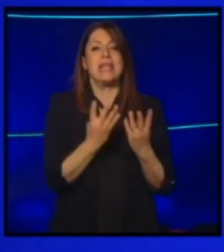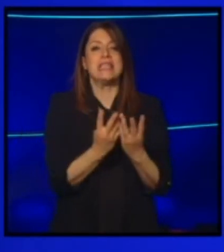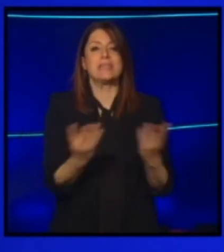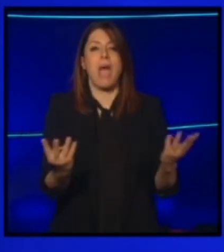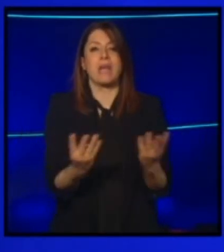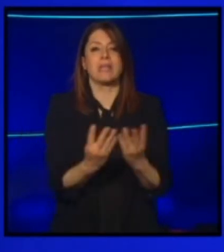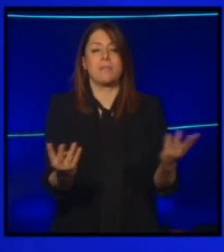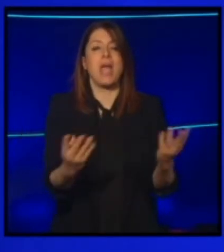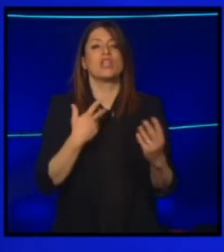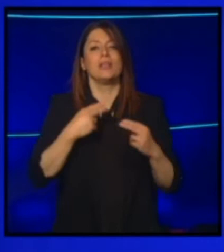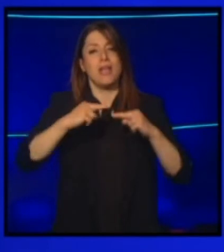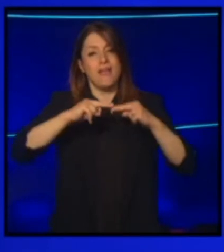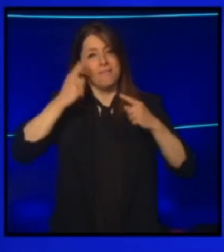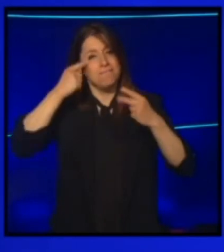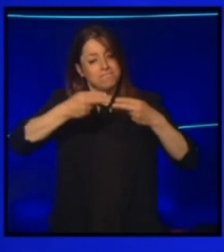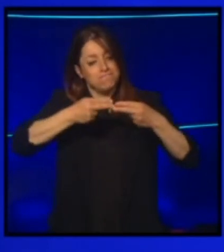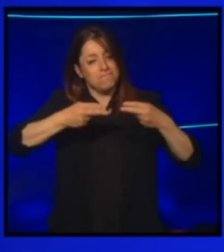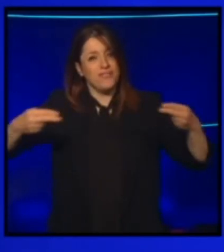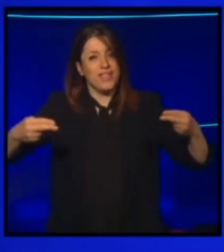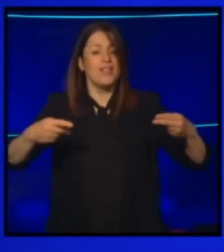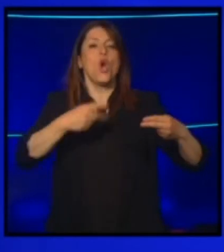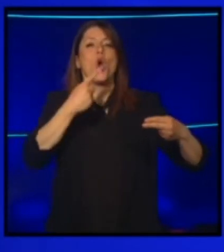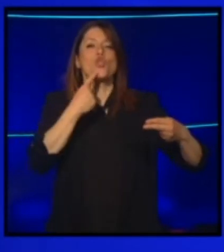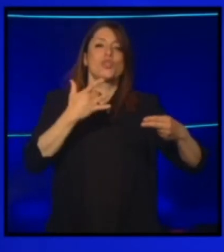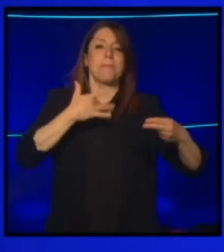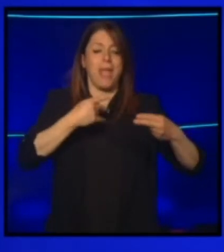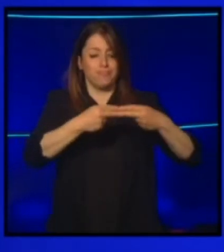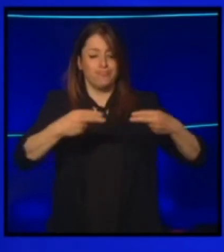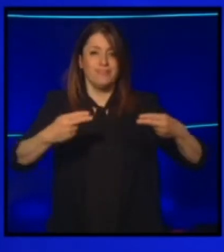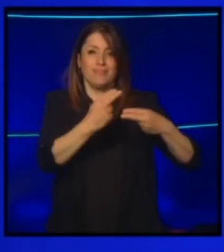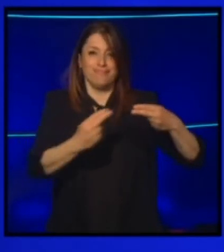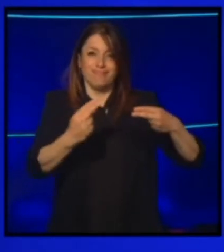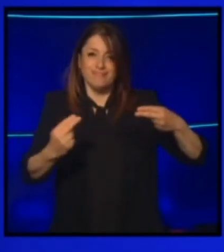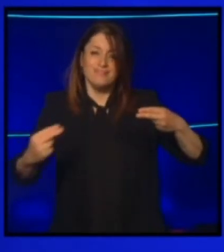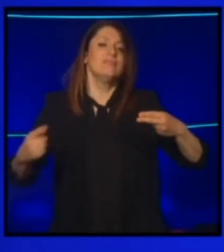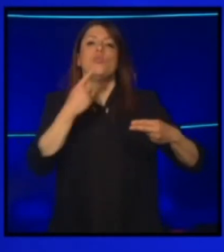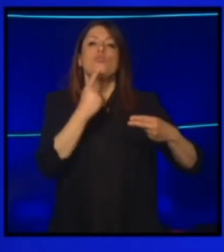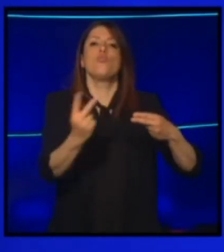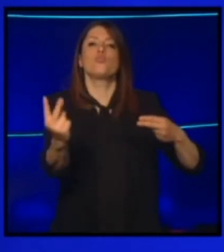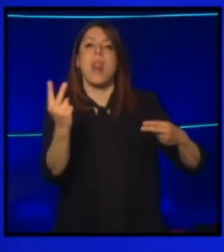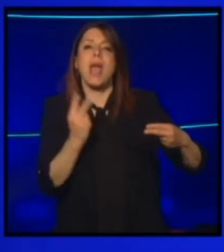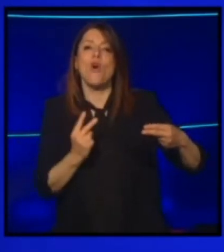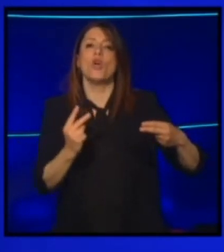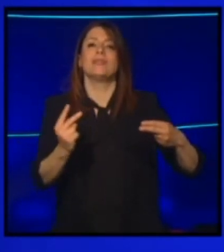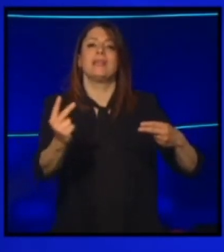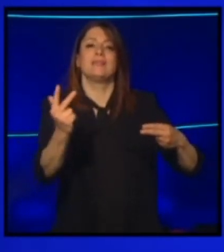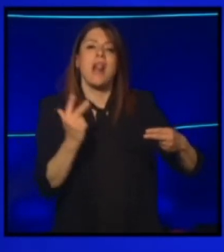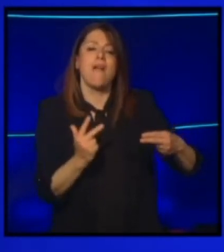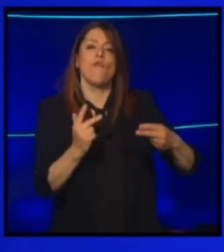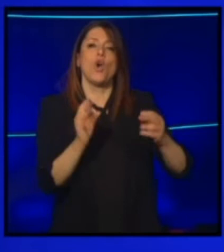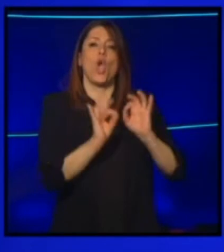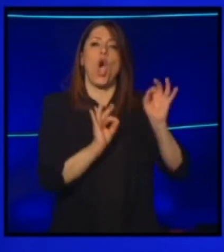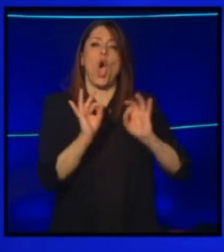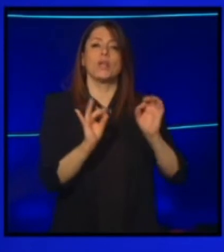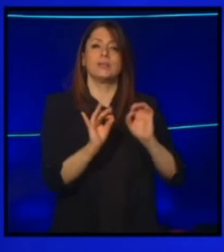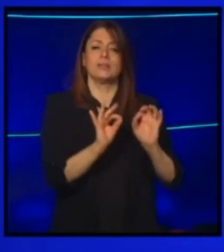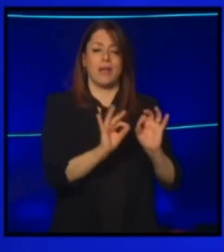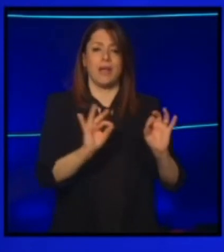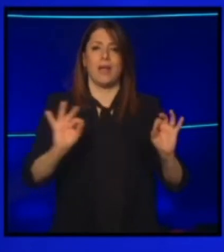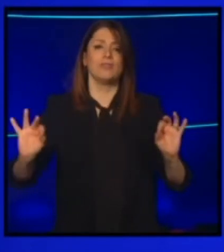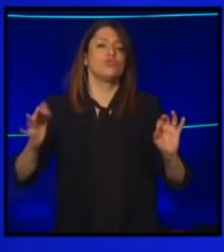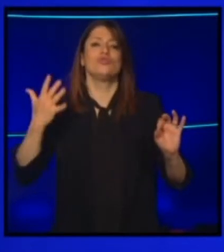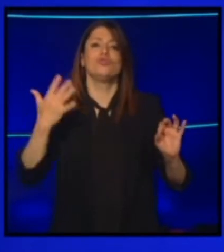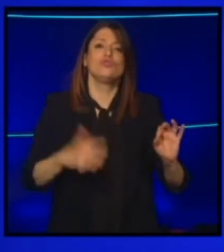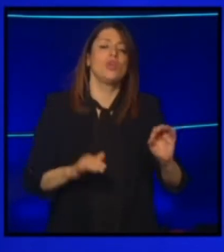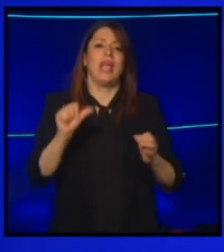nastri rossi e bianchi e facciamo entrare due alla volta, tre alla volta le facciamo entrare. siamo già pronti, siamo già sistemate, già provviste di